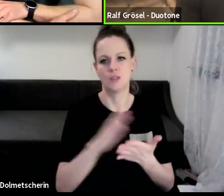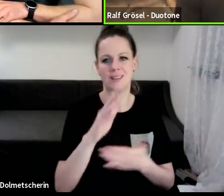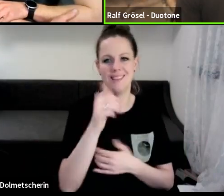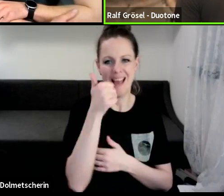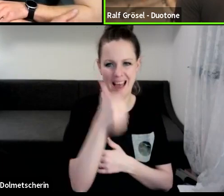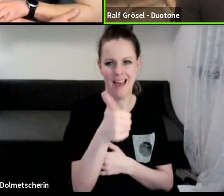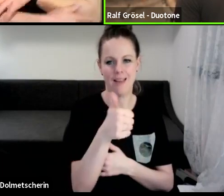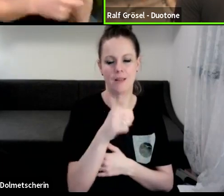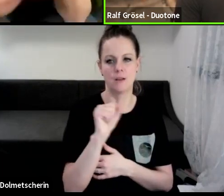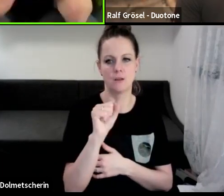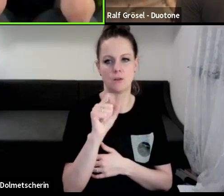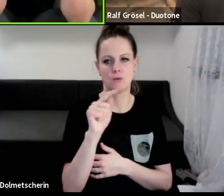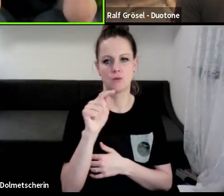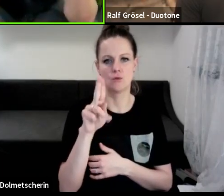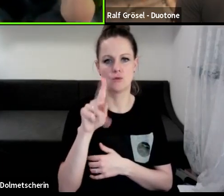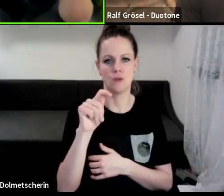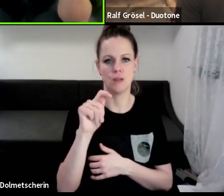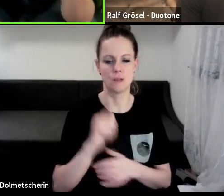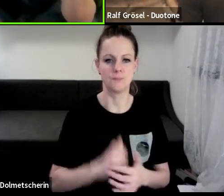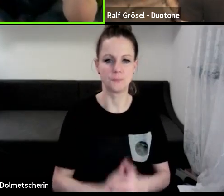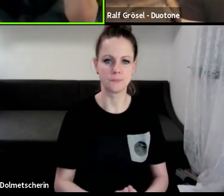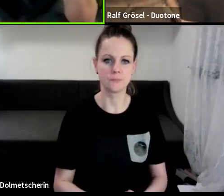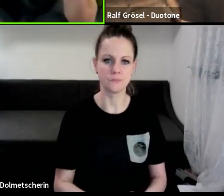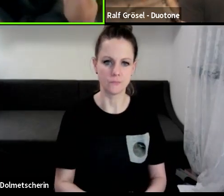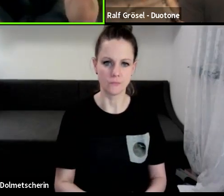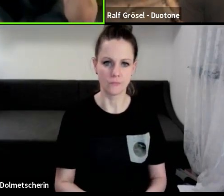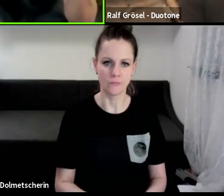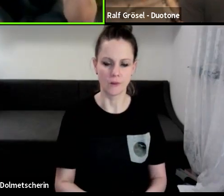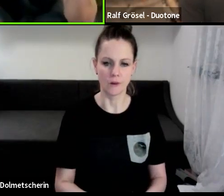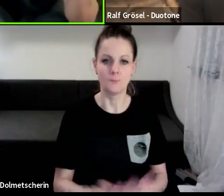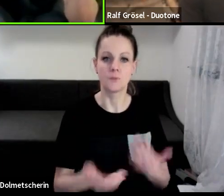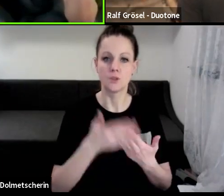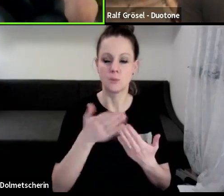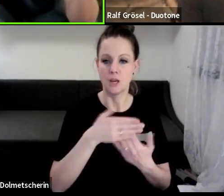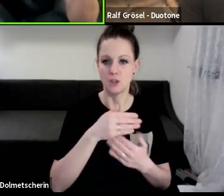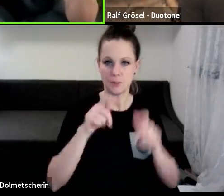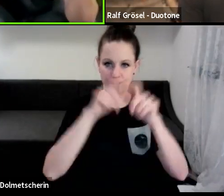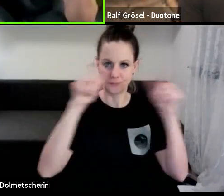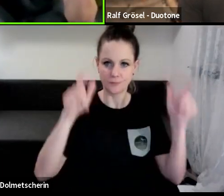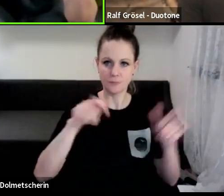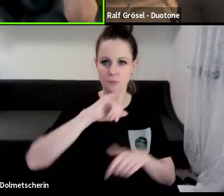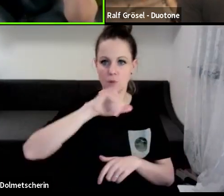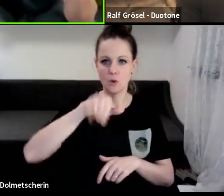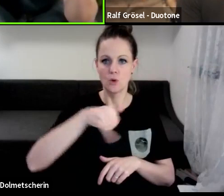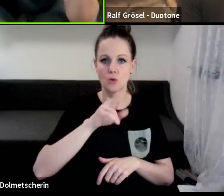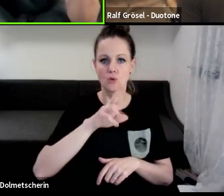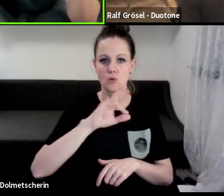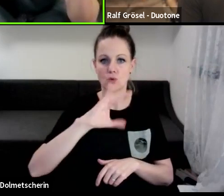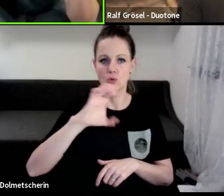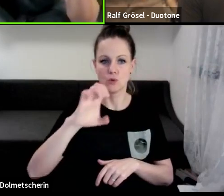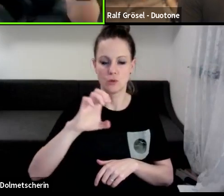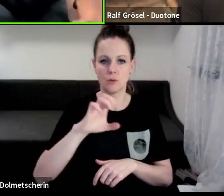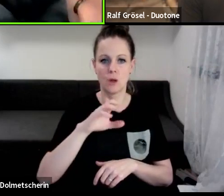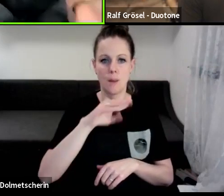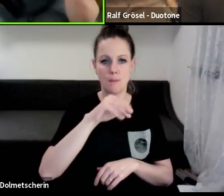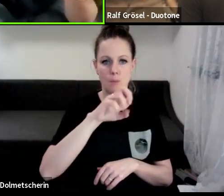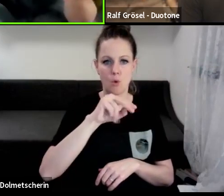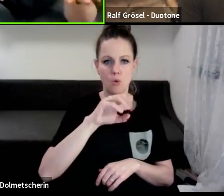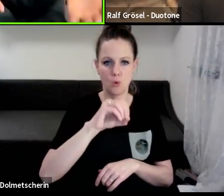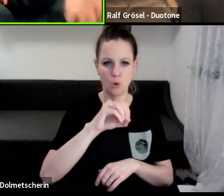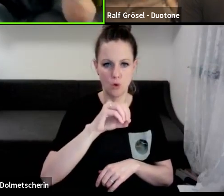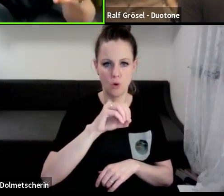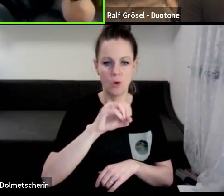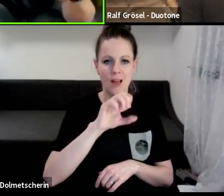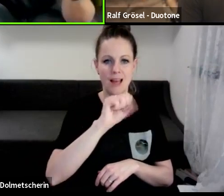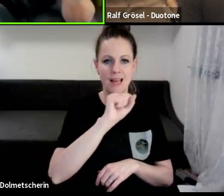einen Nose-Bug. Aber wenn man jetzt eigentlich betrachtet, einmal den Juice, Leichtwind-Kite, Mono, Leichtwind-Kite, SLS, sehr